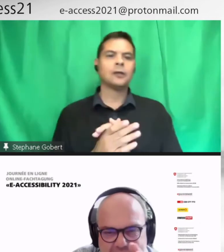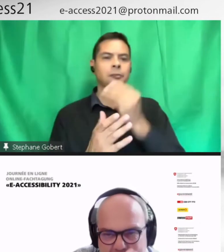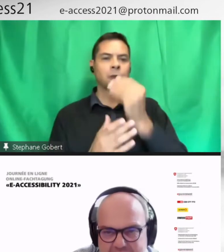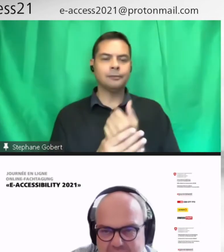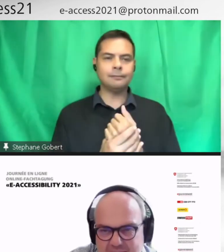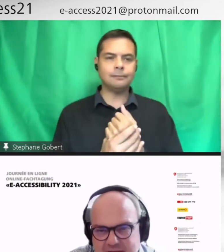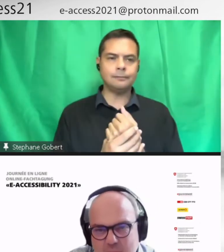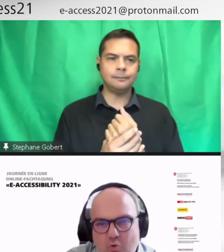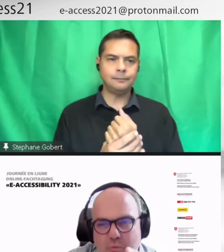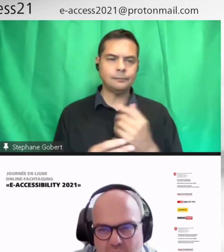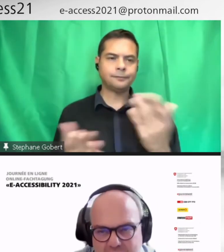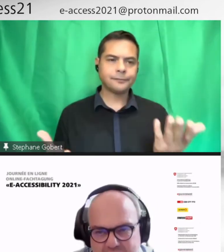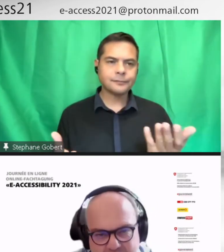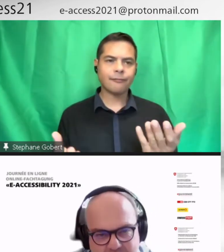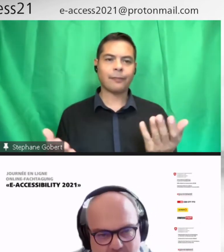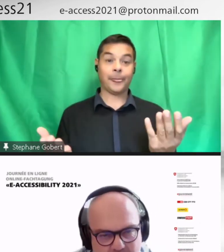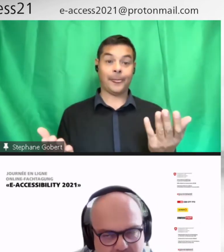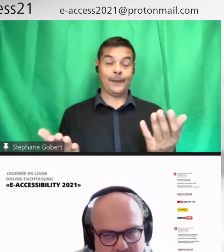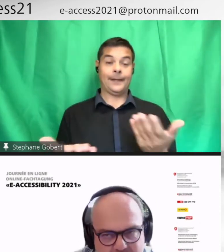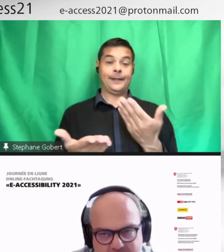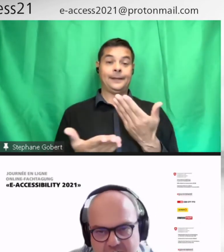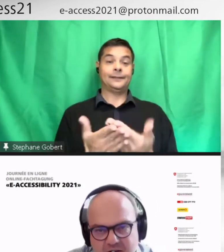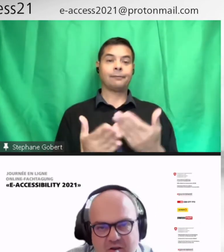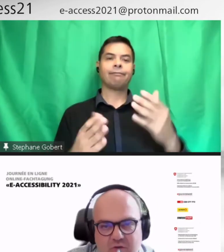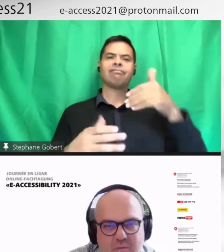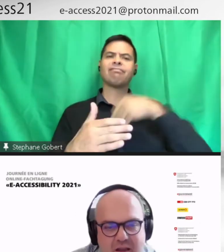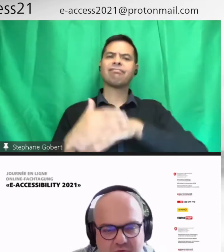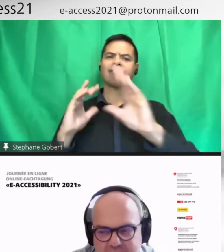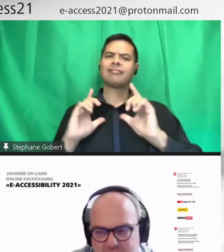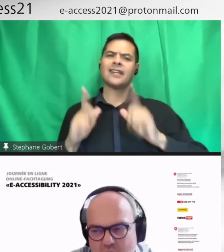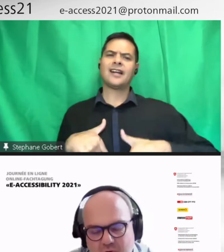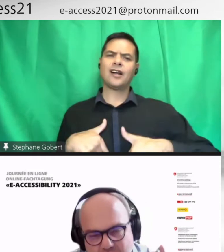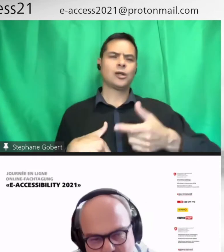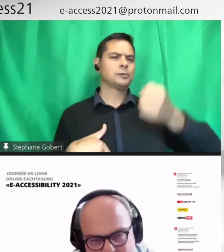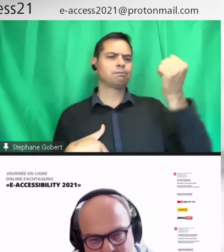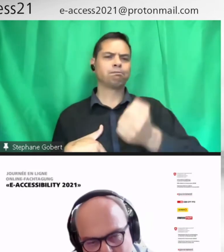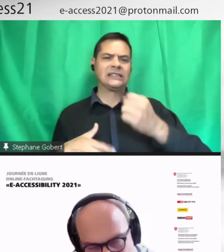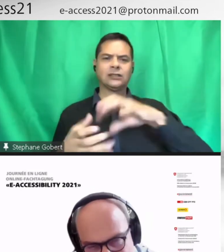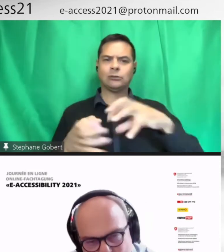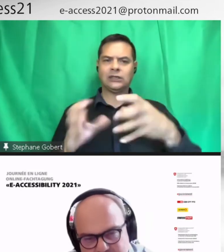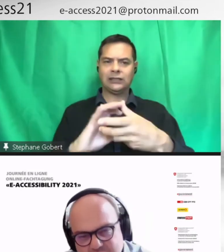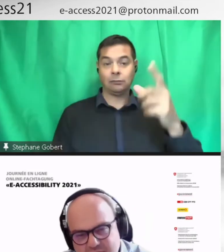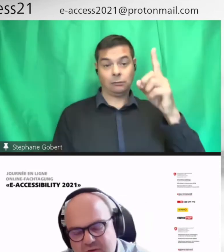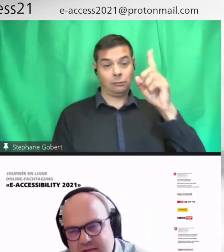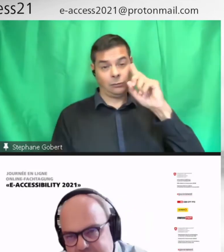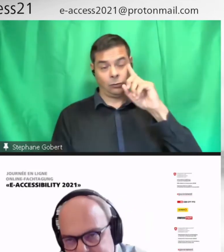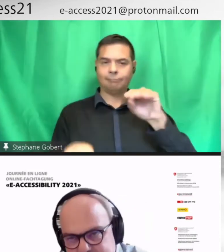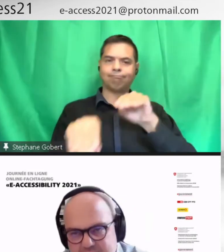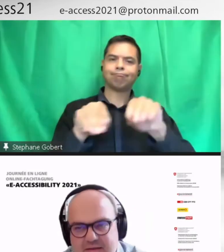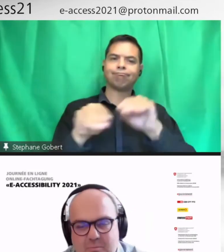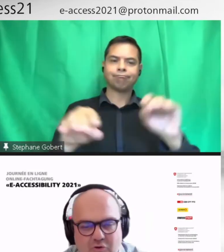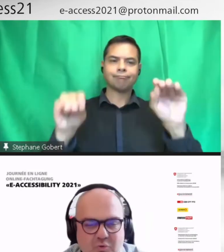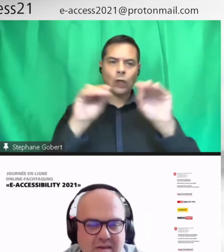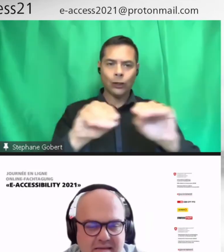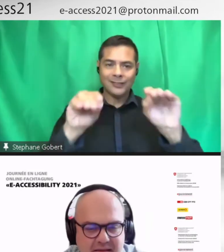impliqué ? C'est beaucoup plus compliqué à l'école qu'ailleurs. Donc, les moyens d'enseignement, on a tout d'abord le côté de ceux qui décident, qui